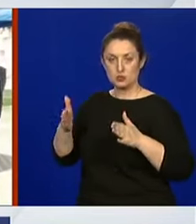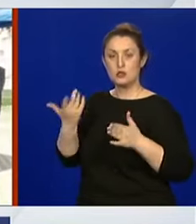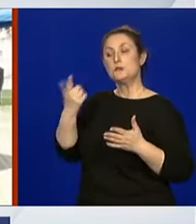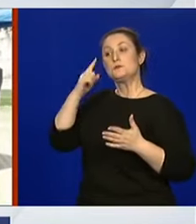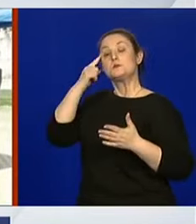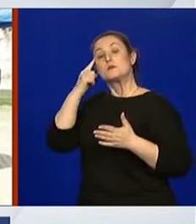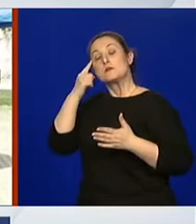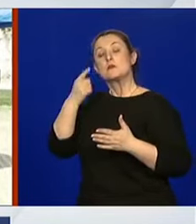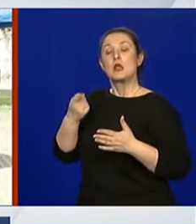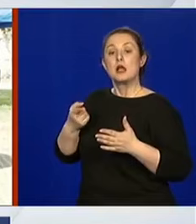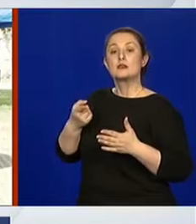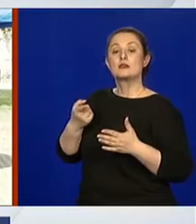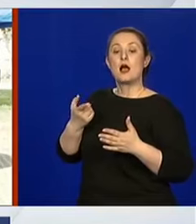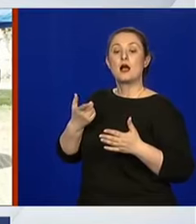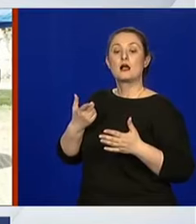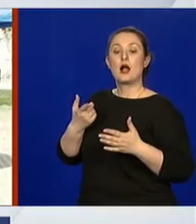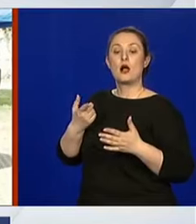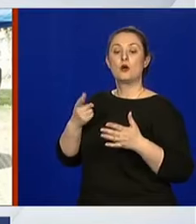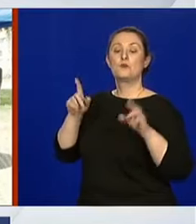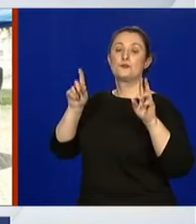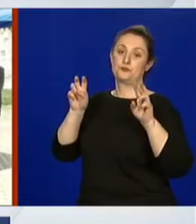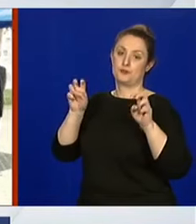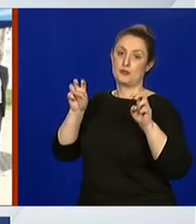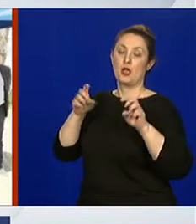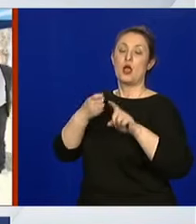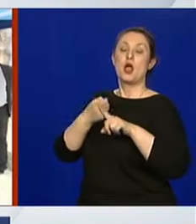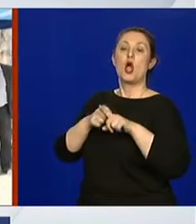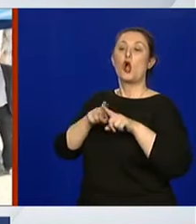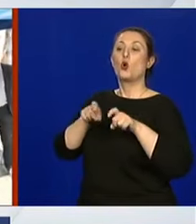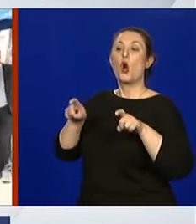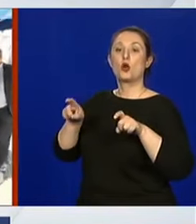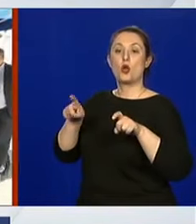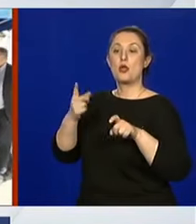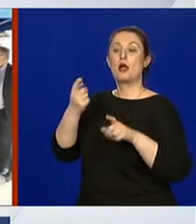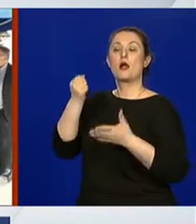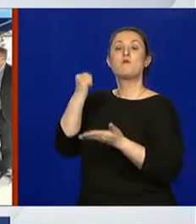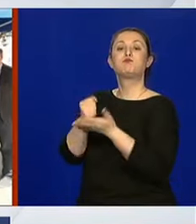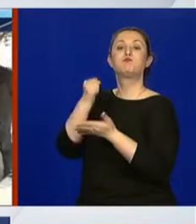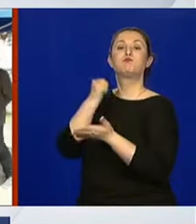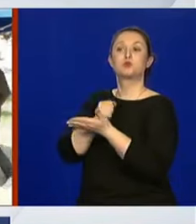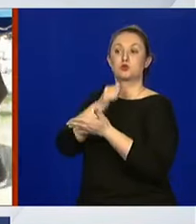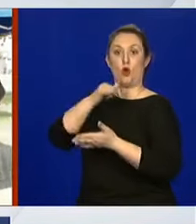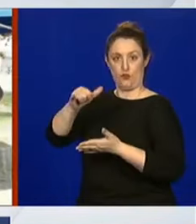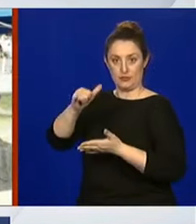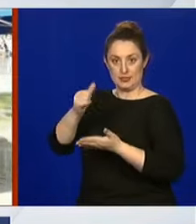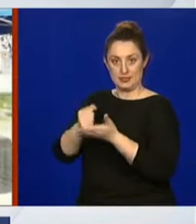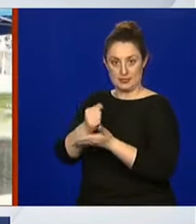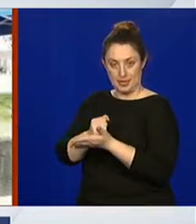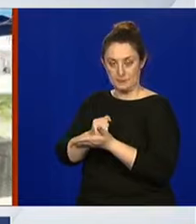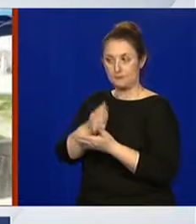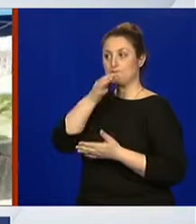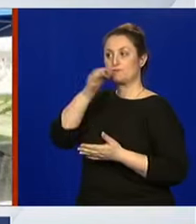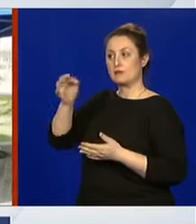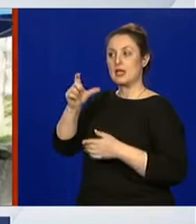korona, takozvanih korona putovnica. Pa evo, gospodine Capak, ako biste nam vi mogli malo više reći o tome,